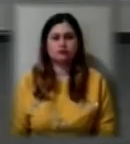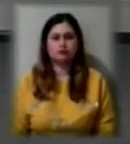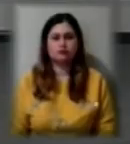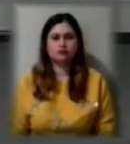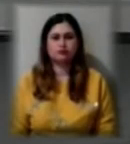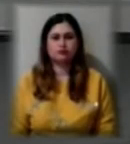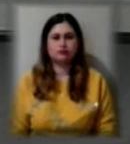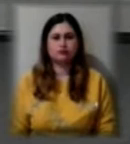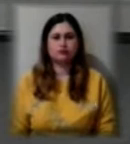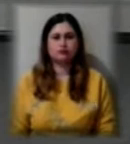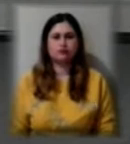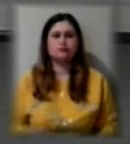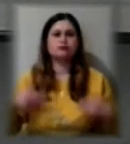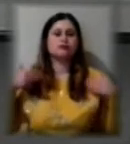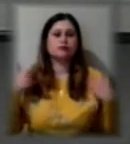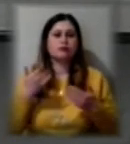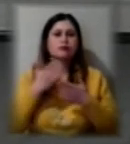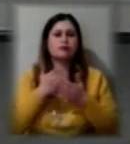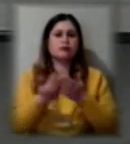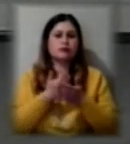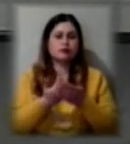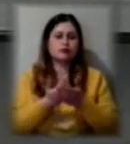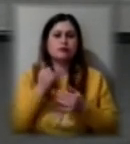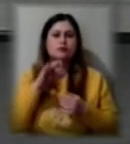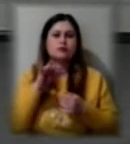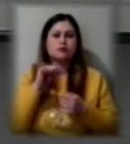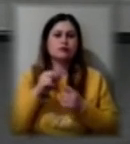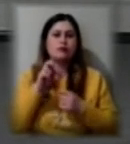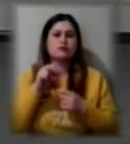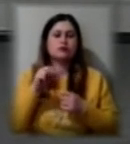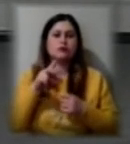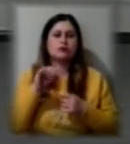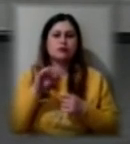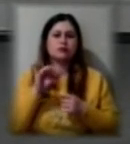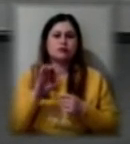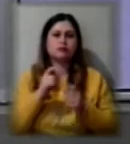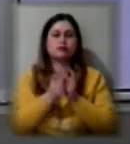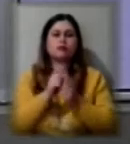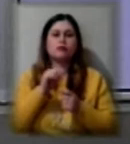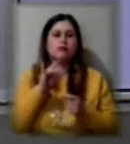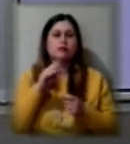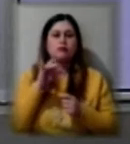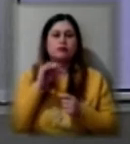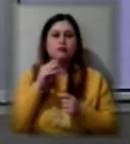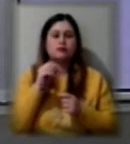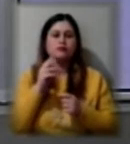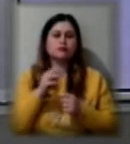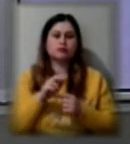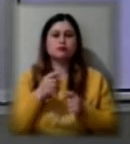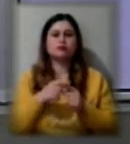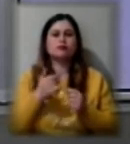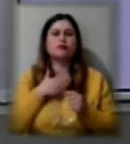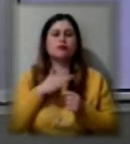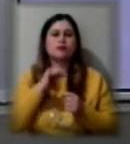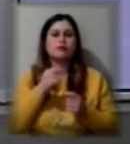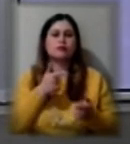Вітаю! В прямому ефірі новини на Суспільному в студії Оксана Хлєбус, Сурдоперекла та Ліна Краєвська. Наші кореспонденти підготували випуск